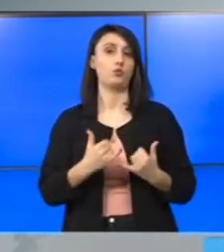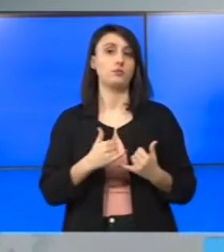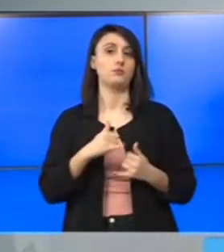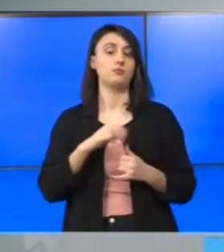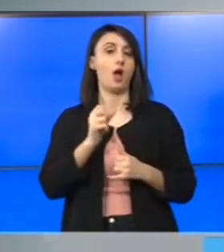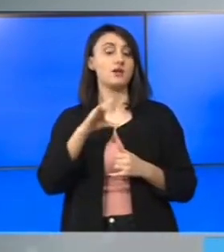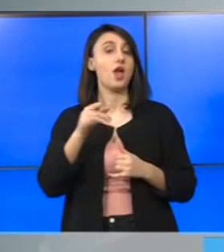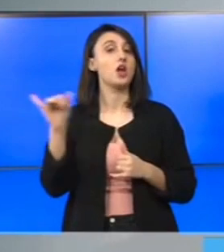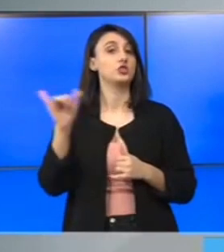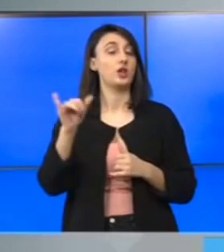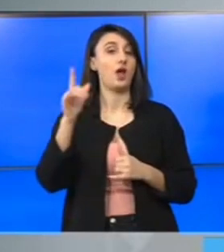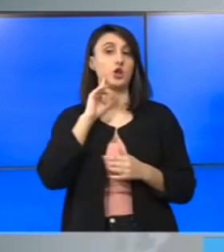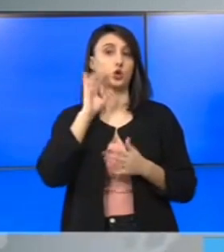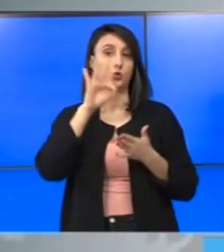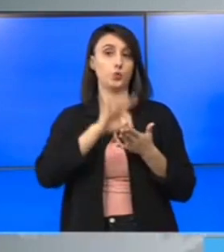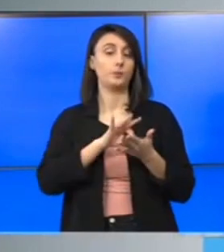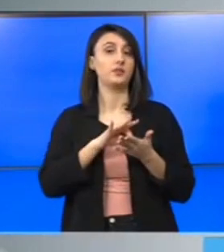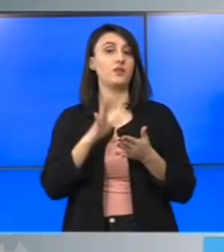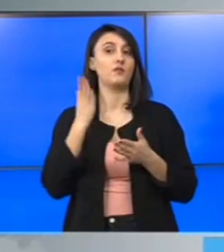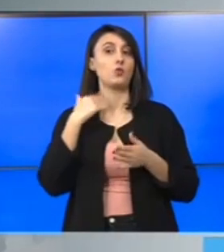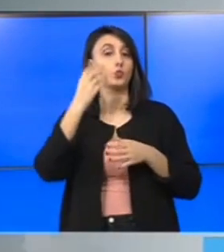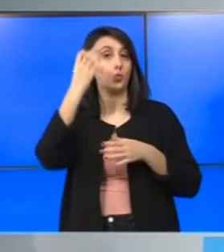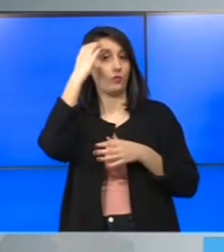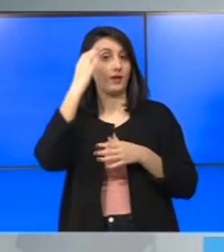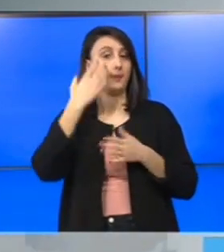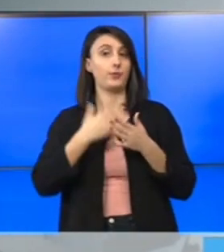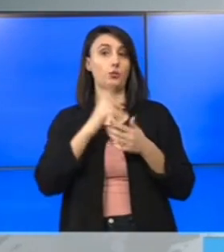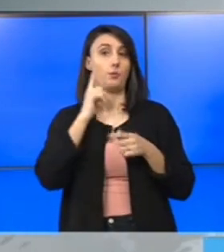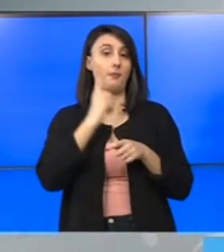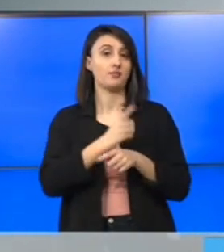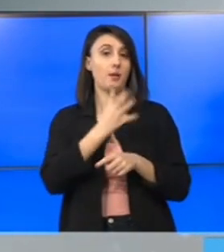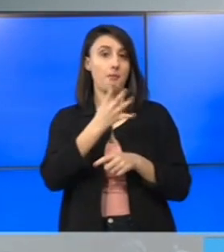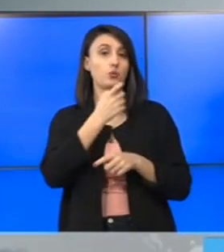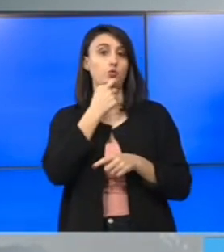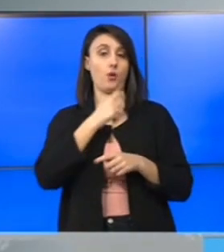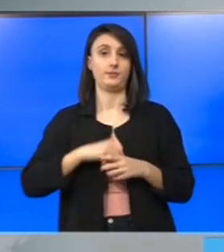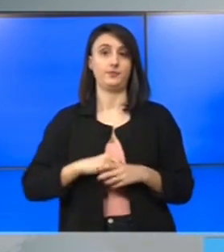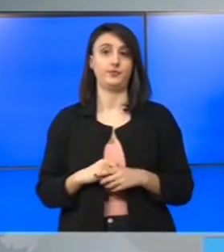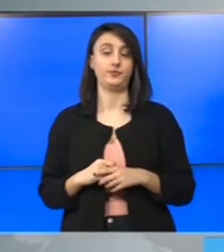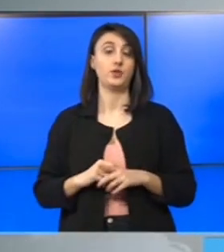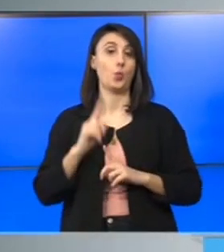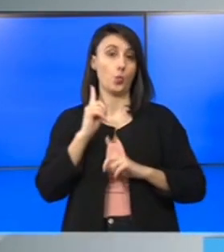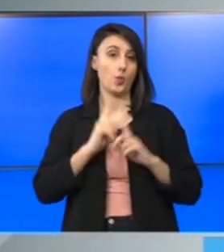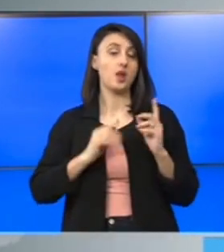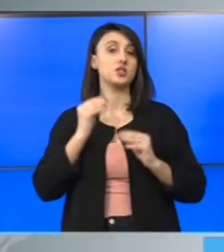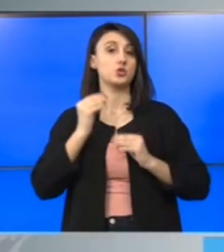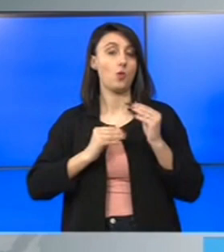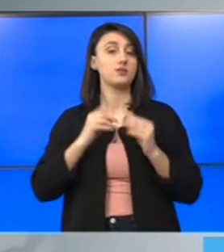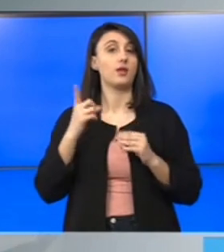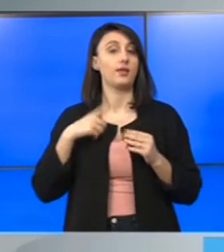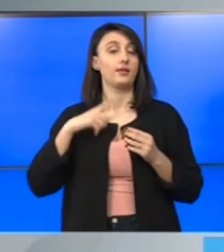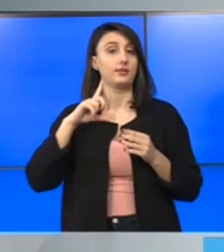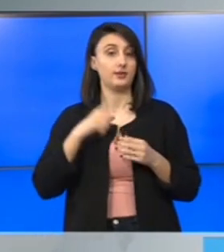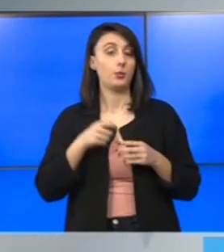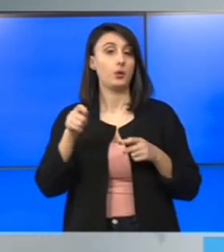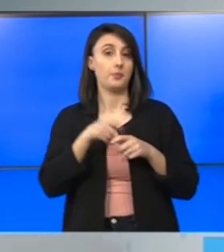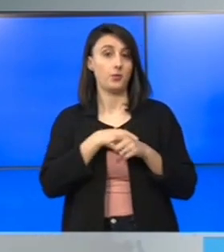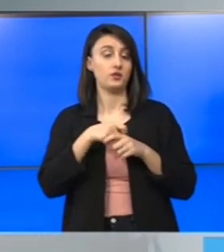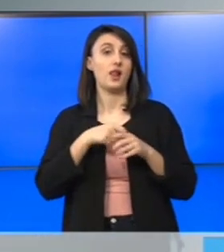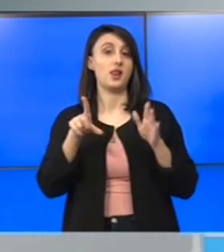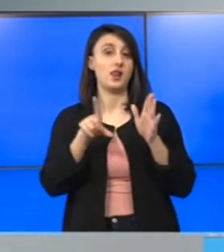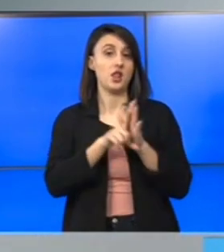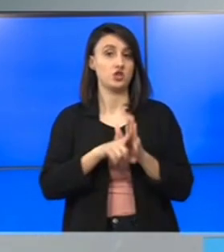Mareș, cea care a fost numită de fostul guvern urban pentru un mandat de patru ani. În unele situații este necesară modificarea